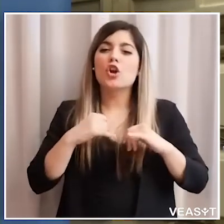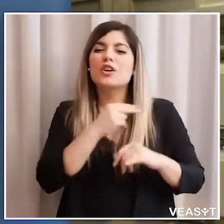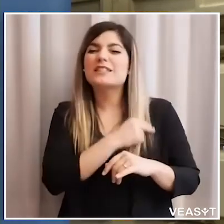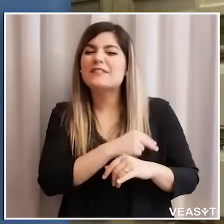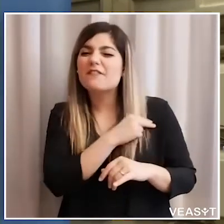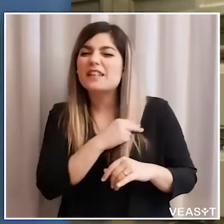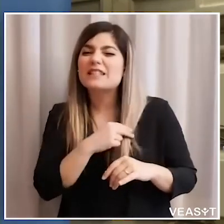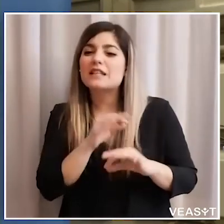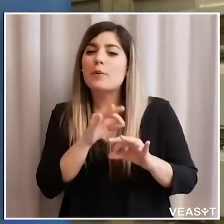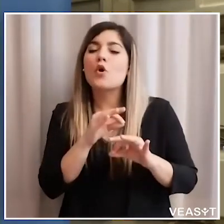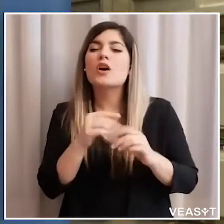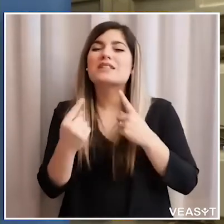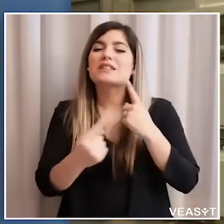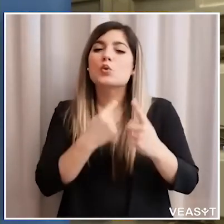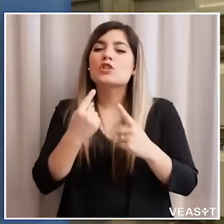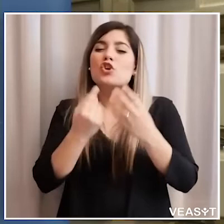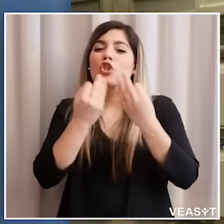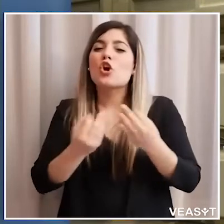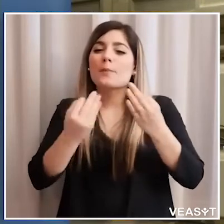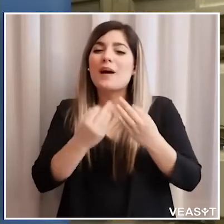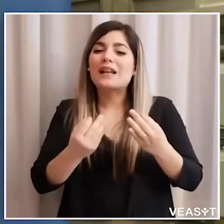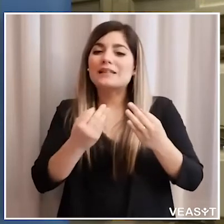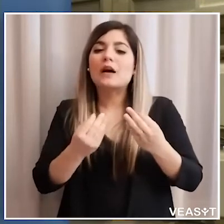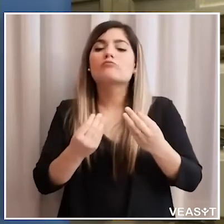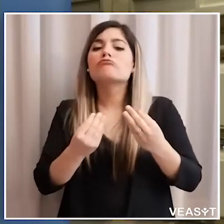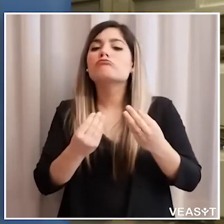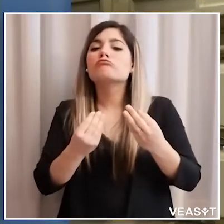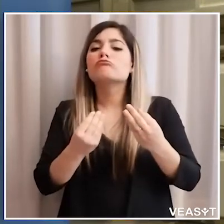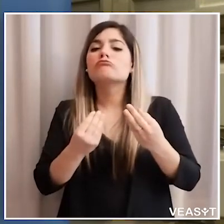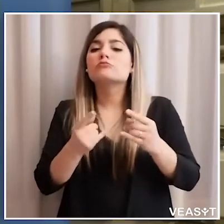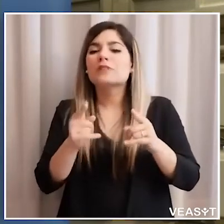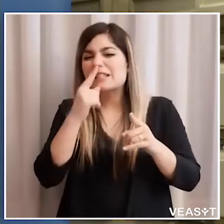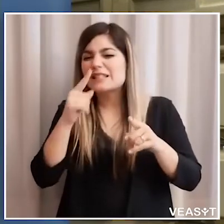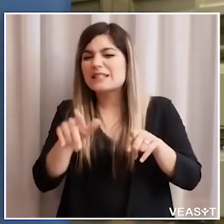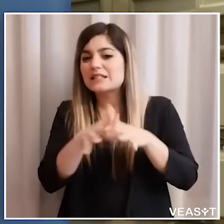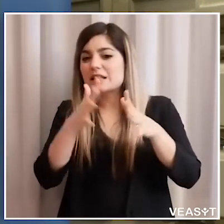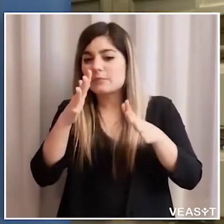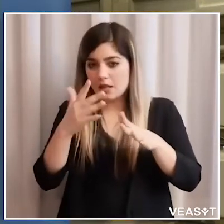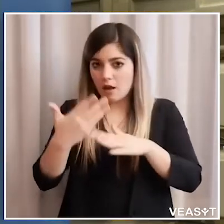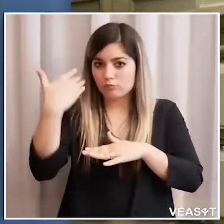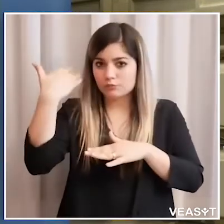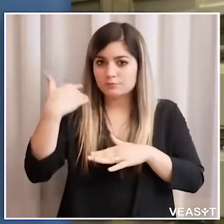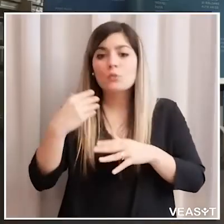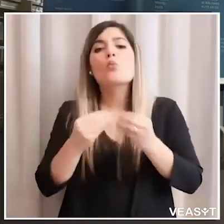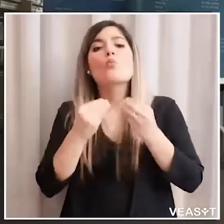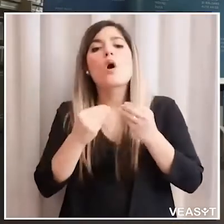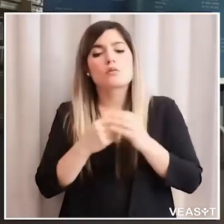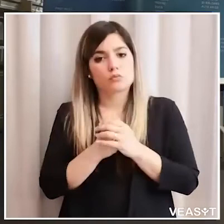per ristabilire una situazione diciamo di simile a quella che c'era in precedenza